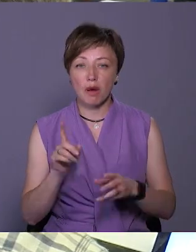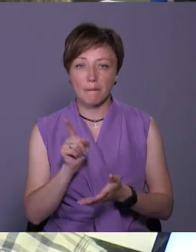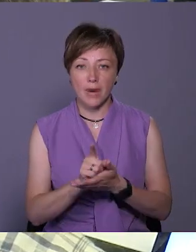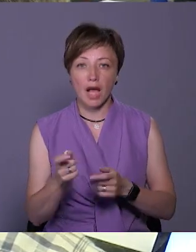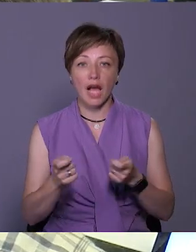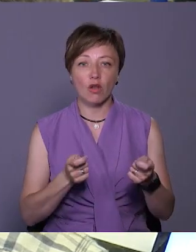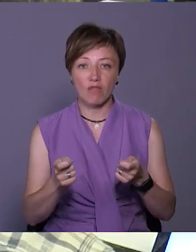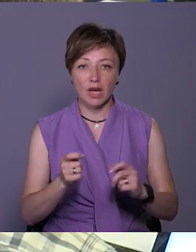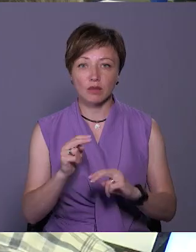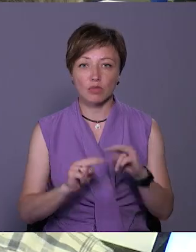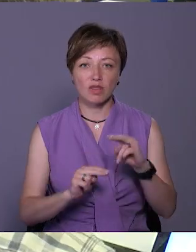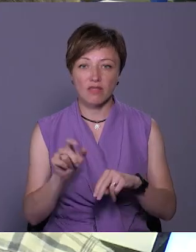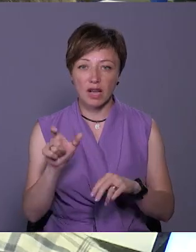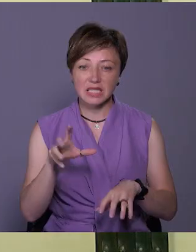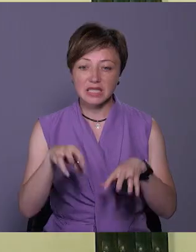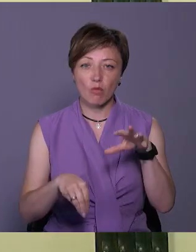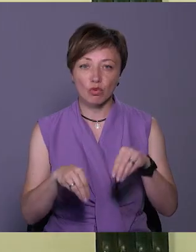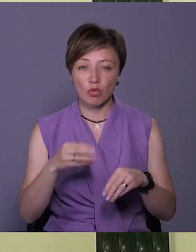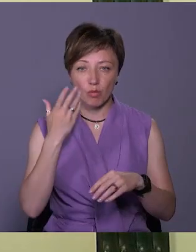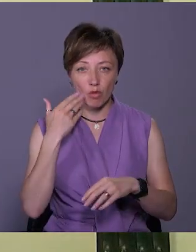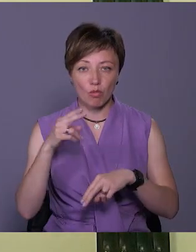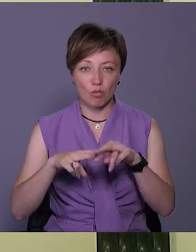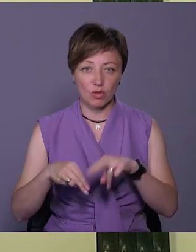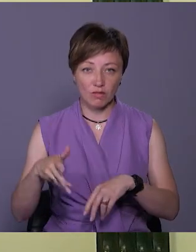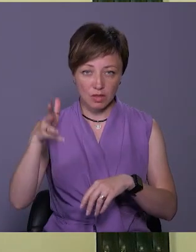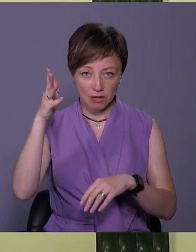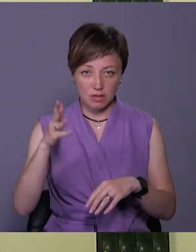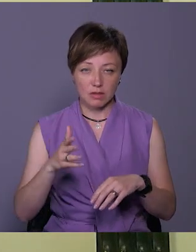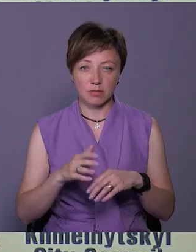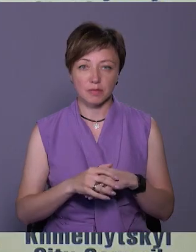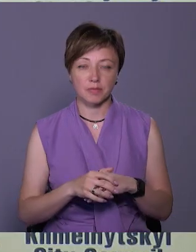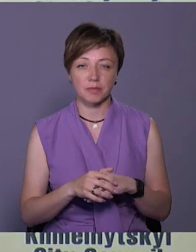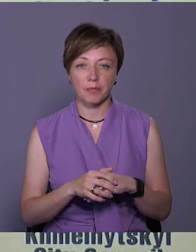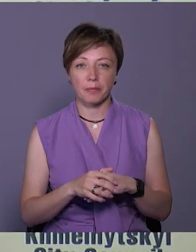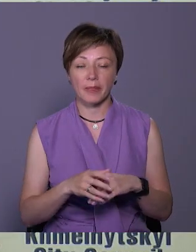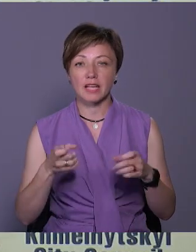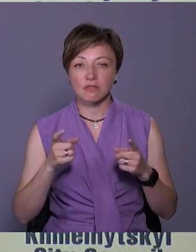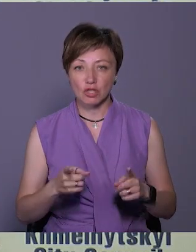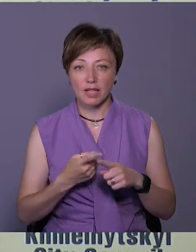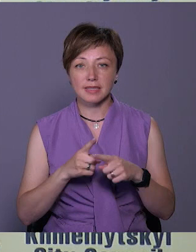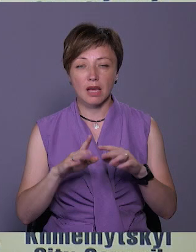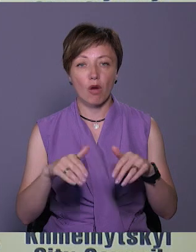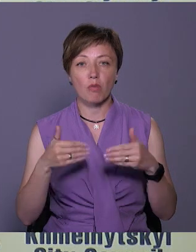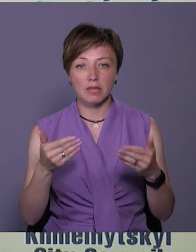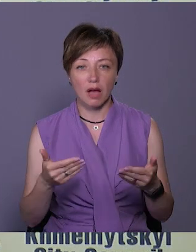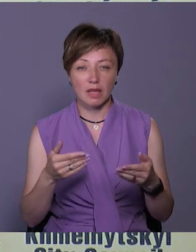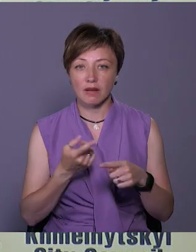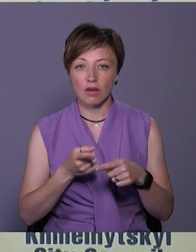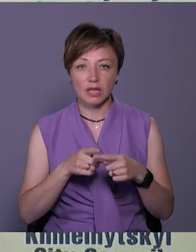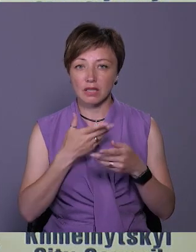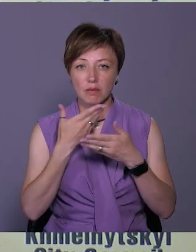будівельник чи забудовник при будівництві тих чи інших споруд. Звичайно, що це рекомендації, вони не мають